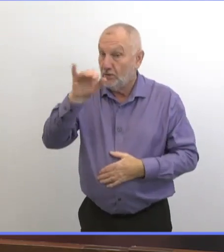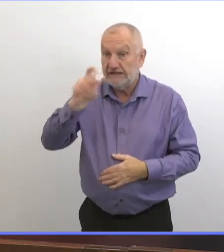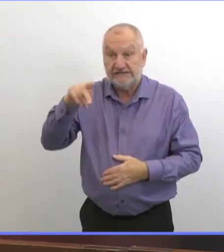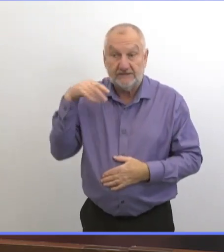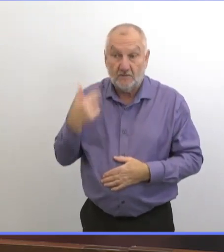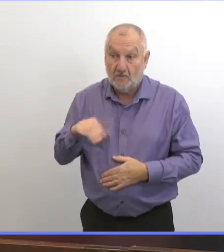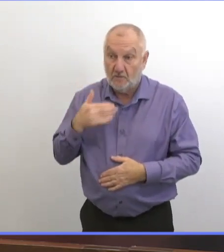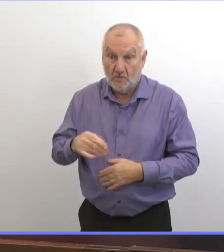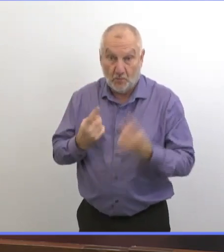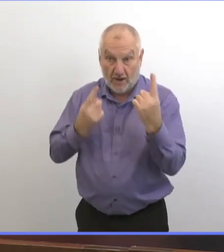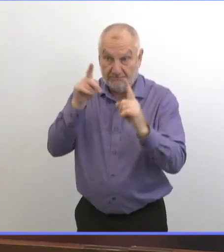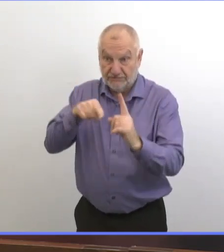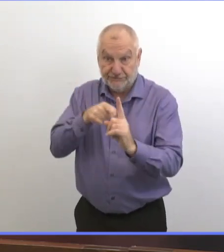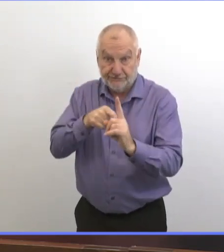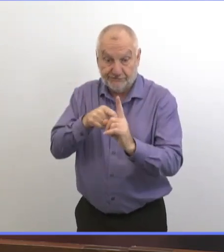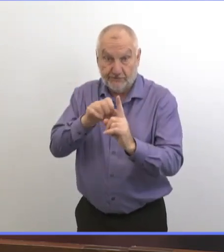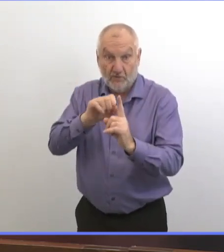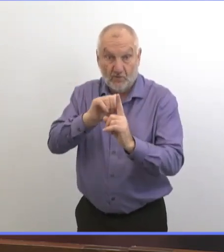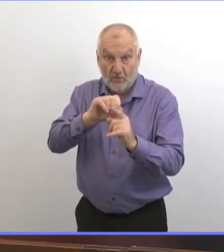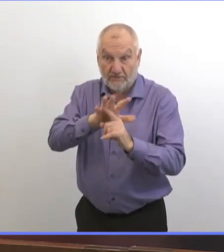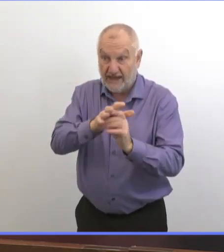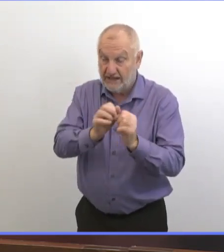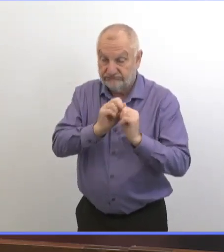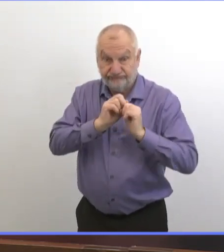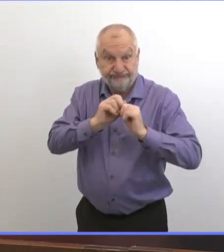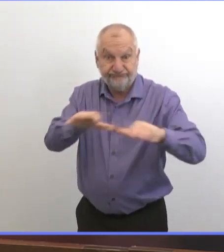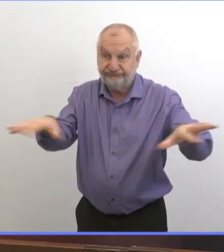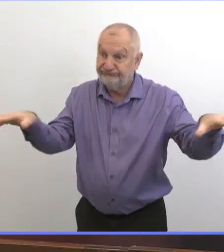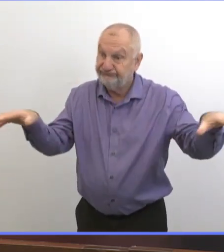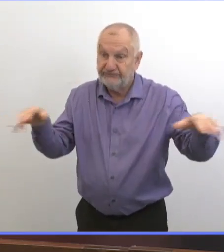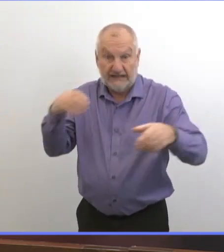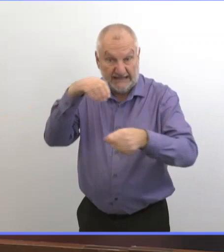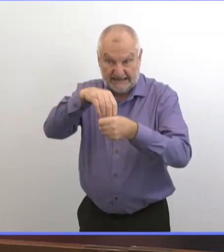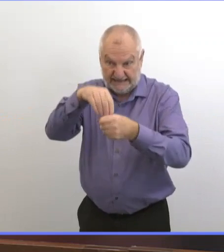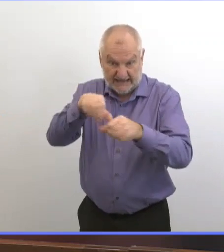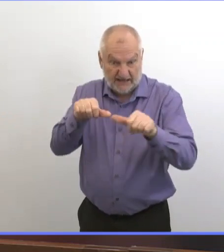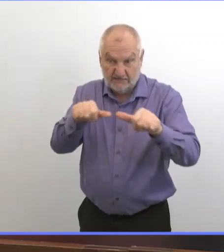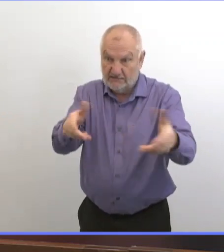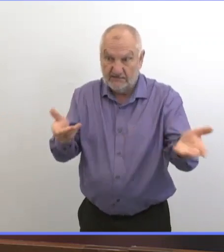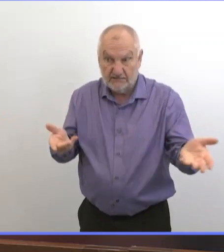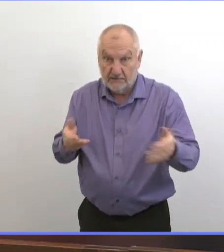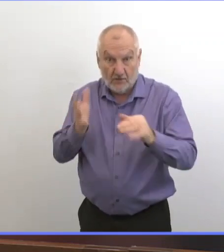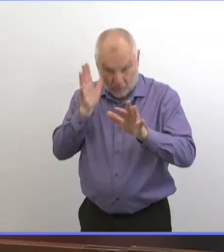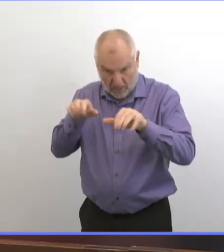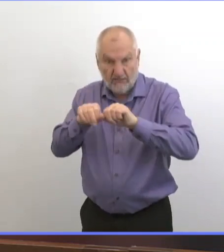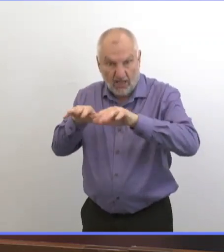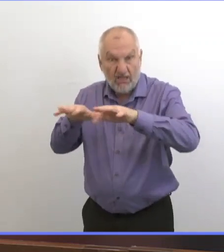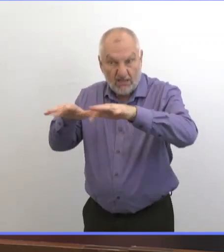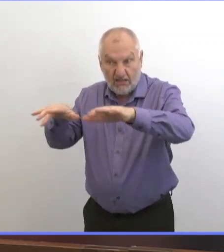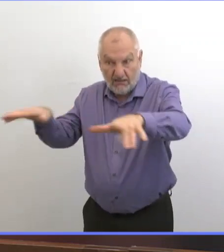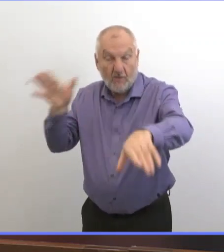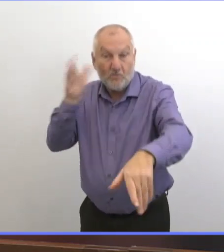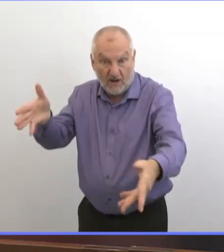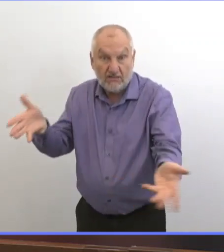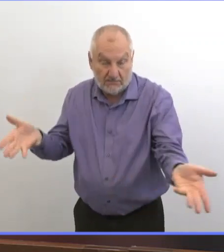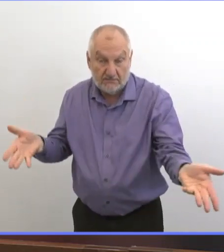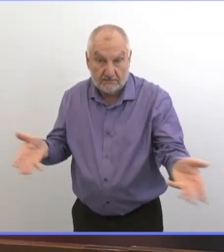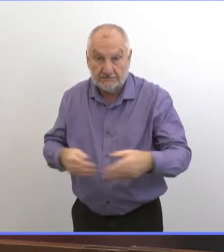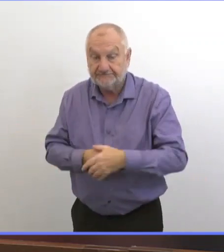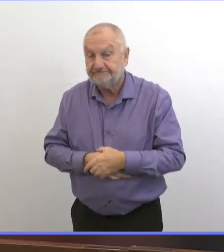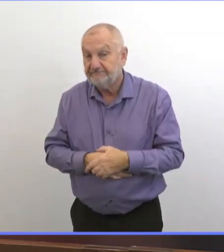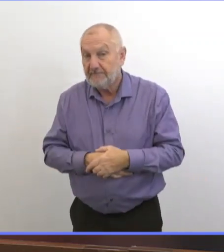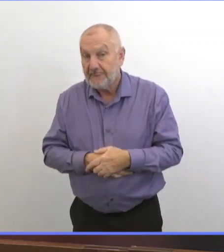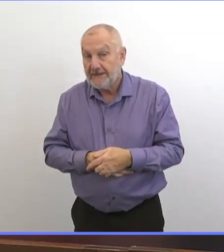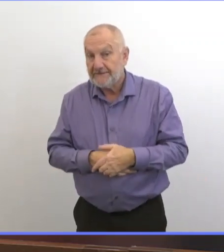est infectée. Et quand vous vous rassemblez en intérieur pour un certain montant de temps,